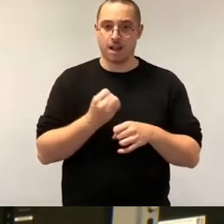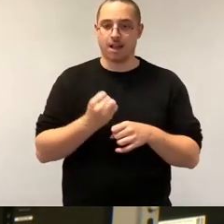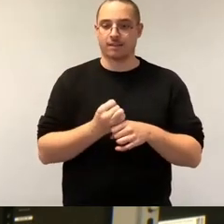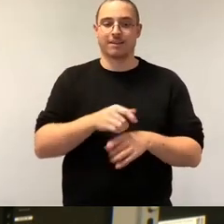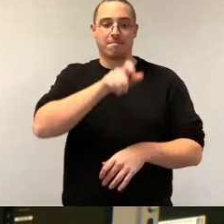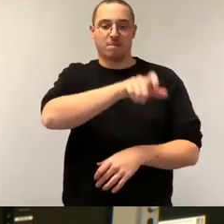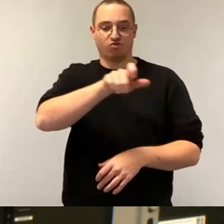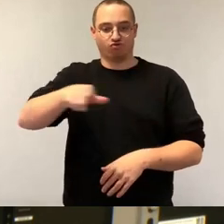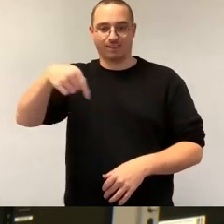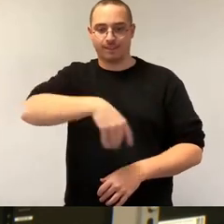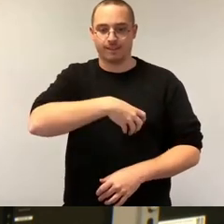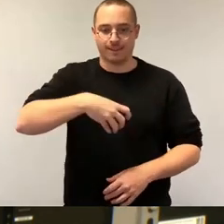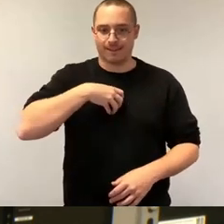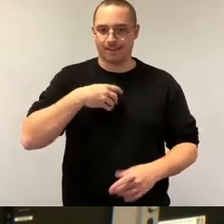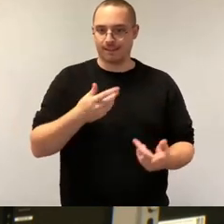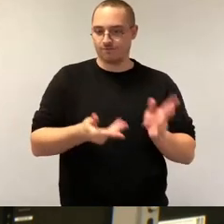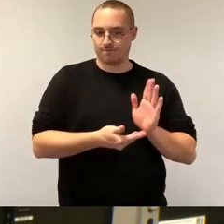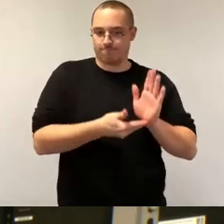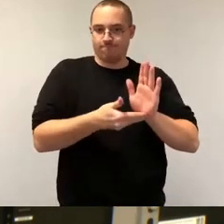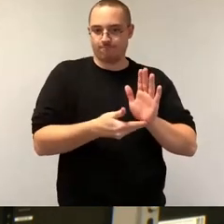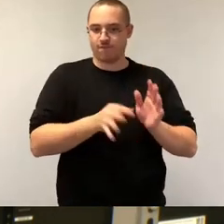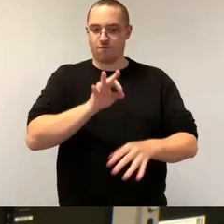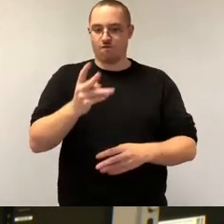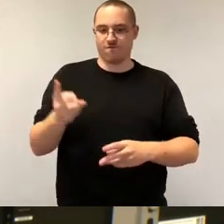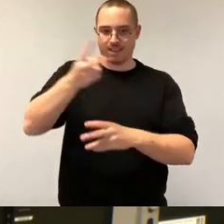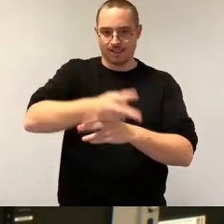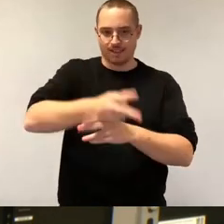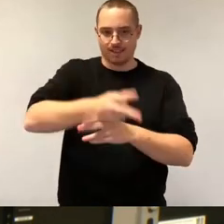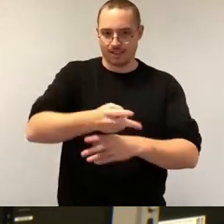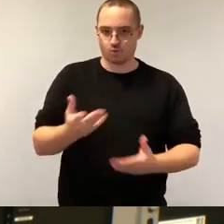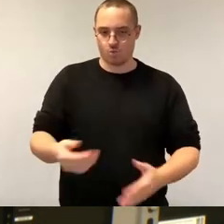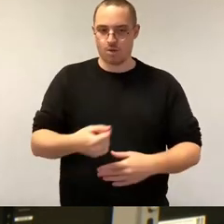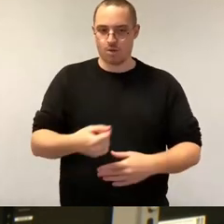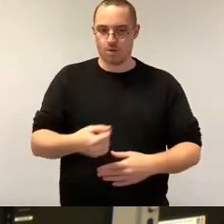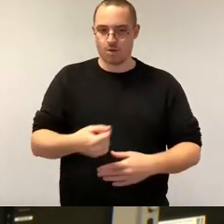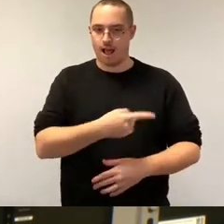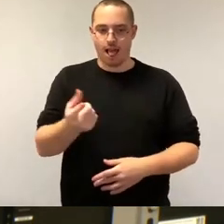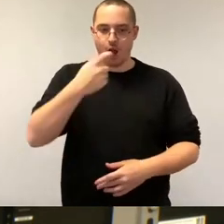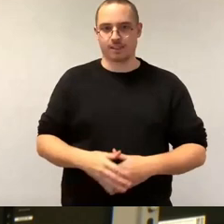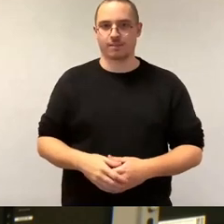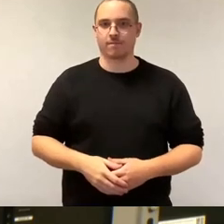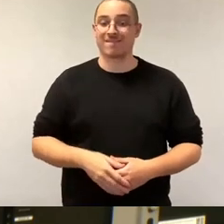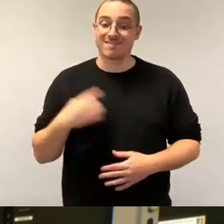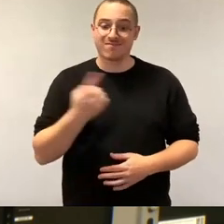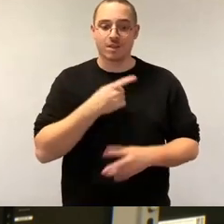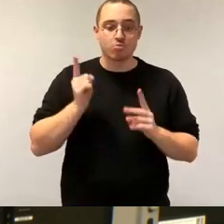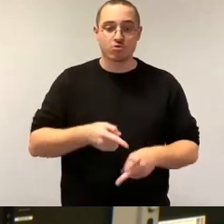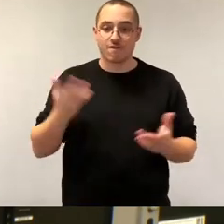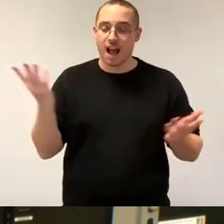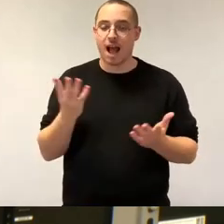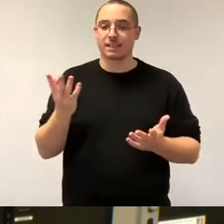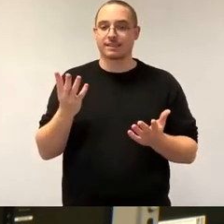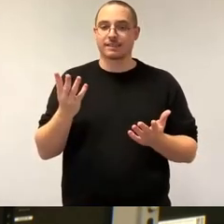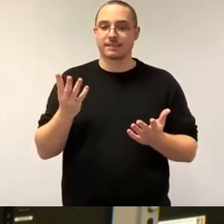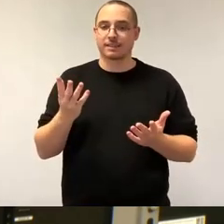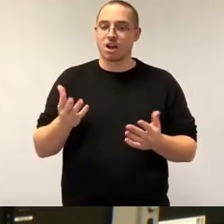die uns gewählt haben. Und wir müssen ein selbstbewusster Stadtrat sein und wir müssen dafür sorgen, dass wir, wenn